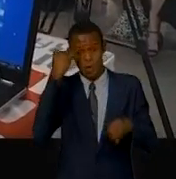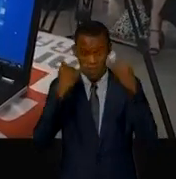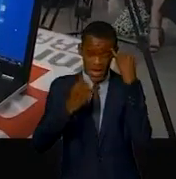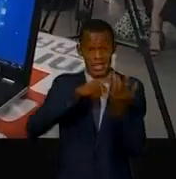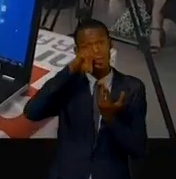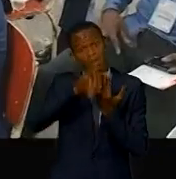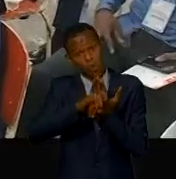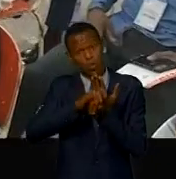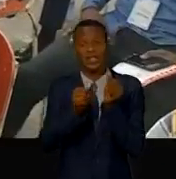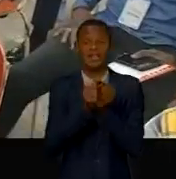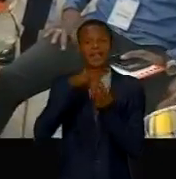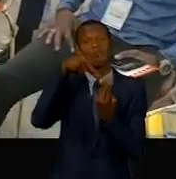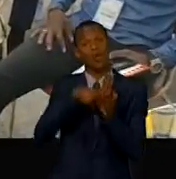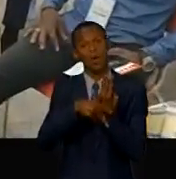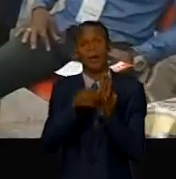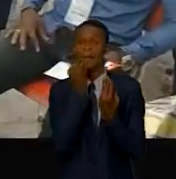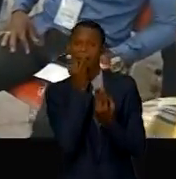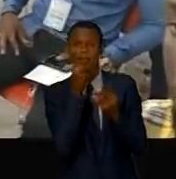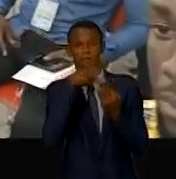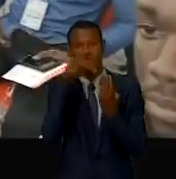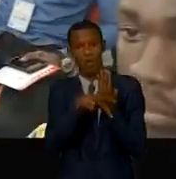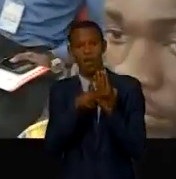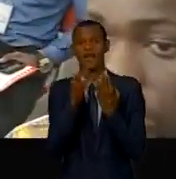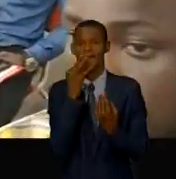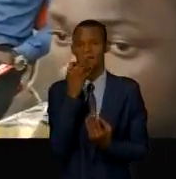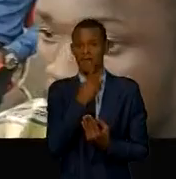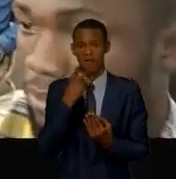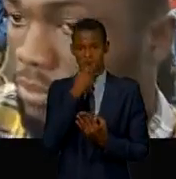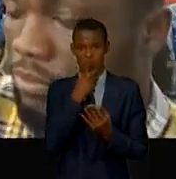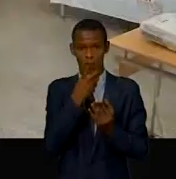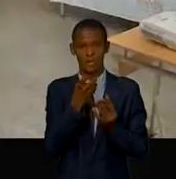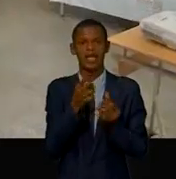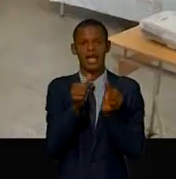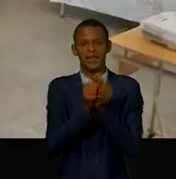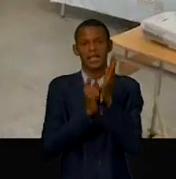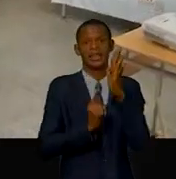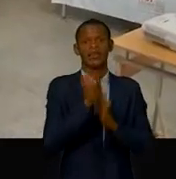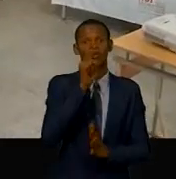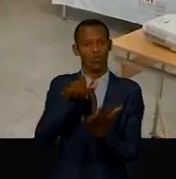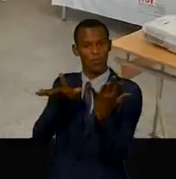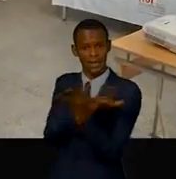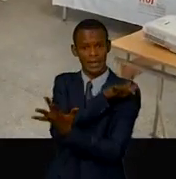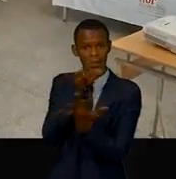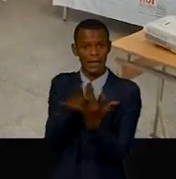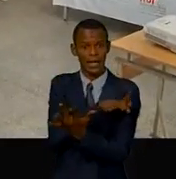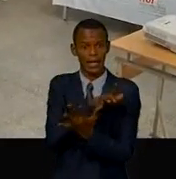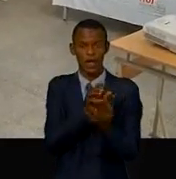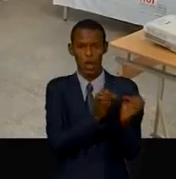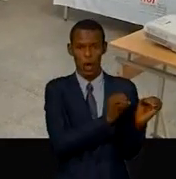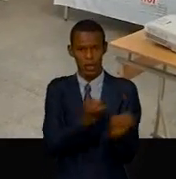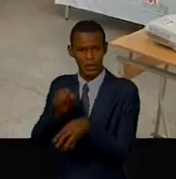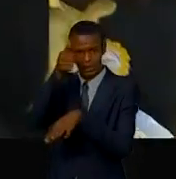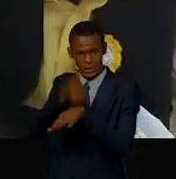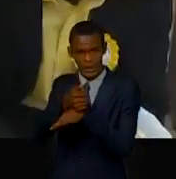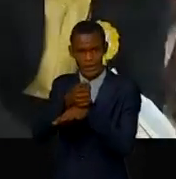programmes, la francophonie avec elle et le développement du numérique. L'organisation des ateliers, la bibliothèque et le campus